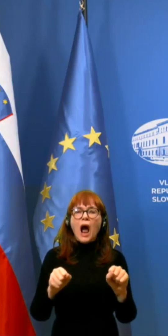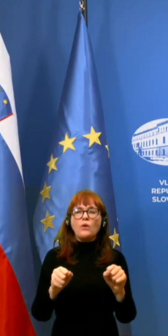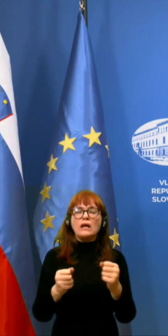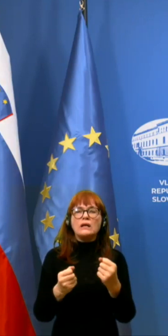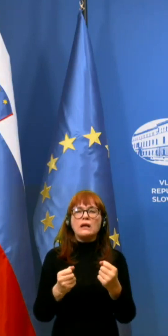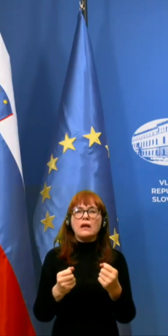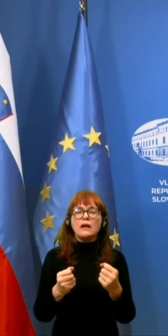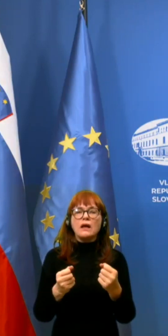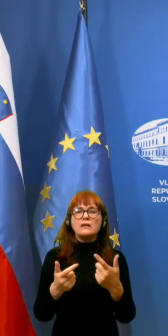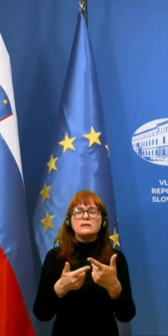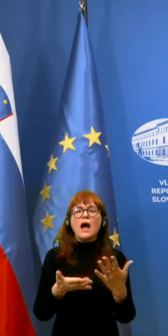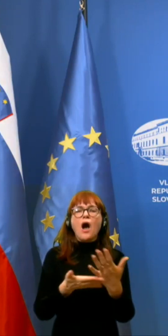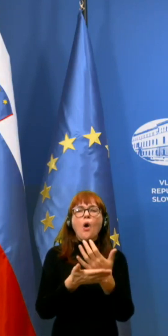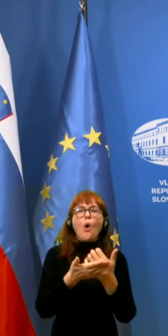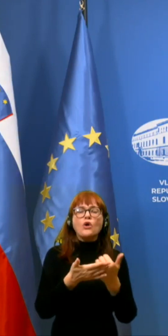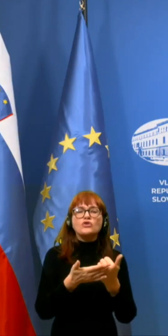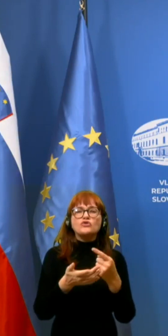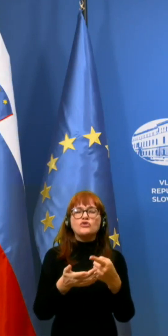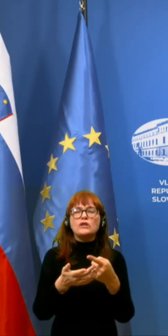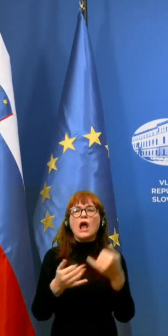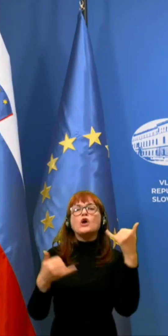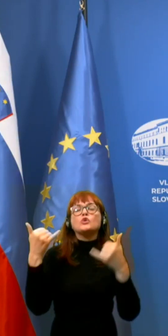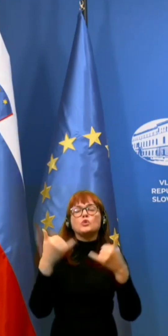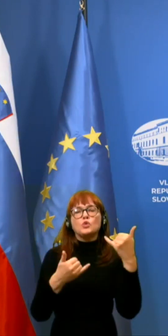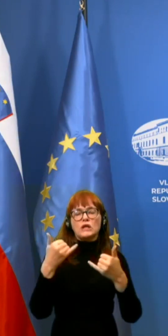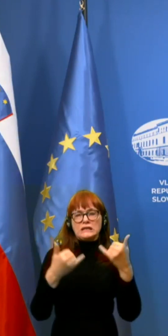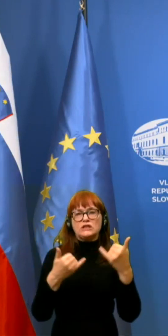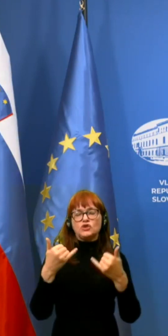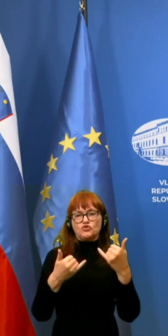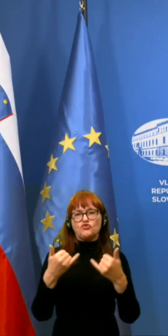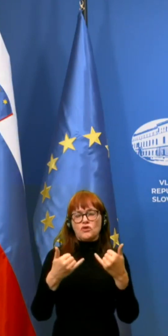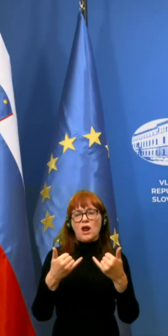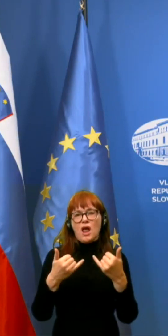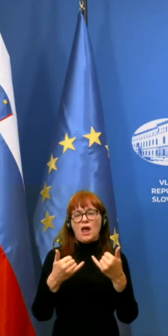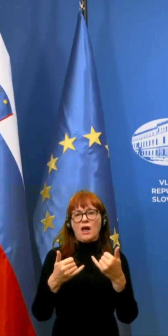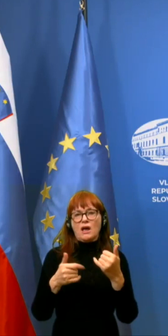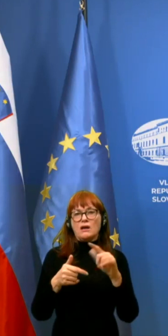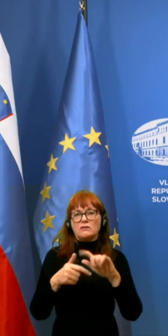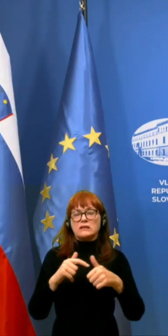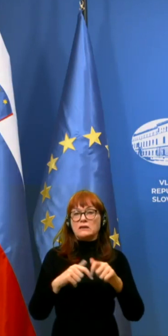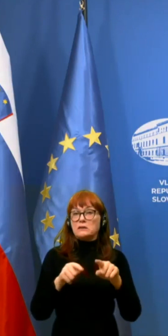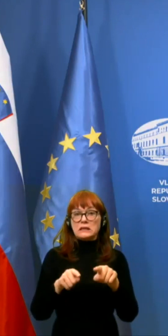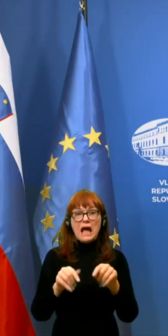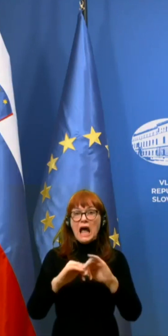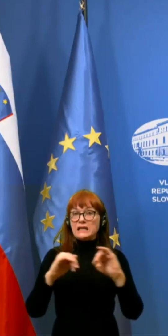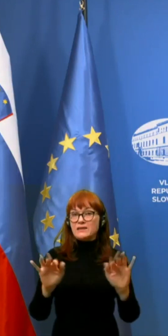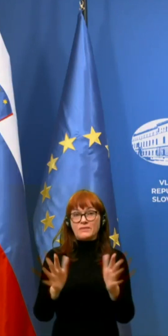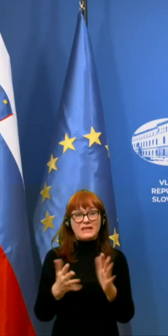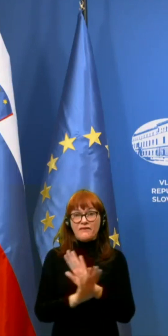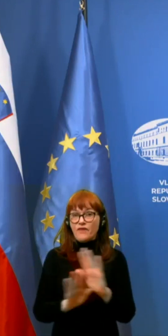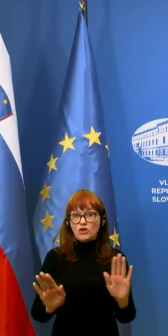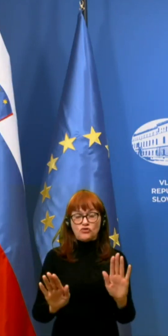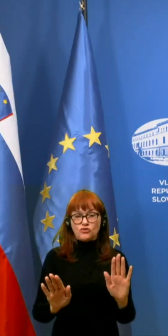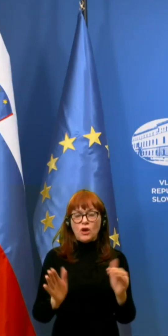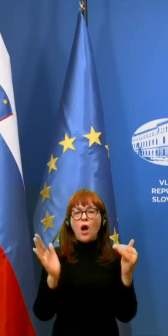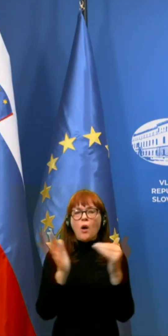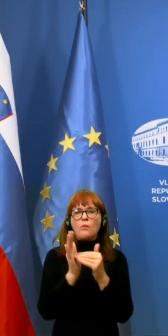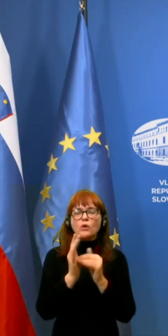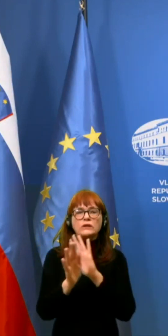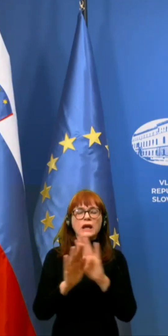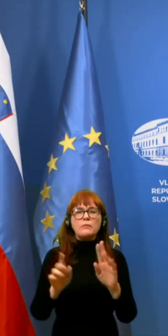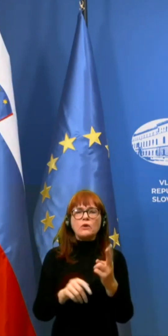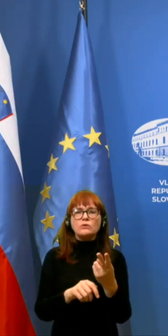koriščanje turističnih kapicet. Torej, te izjeme več ni, kar pomeni, da je potrebno vse tiste